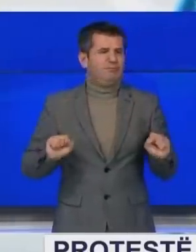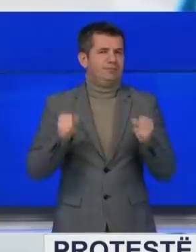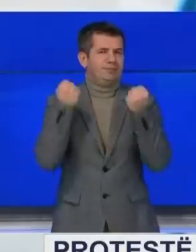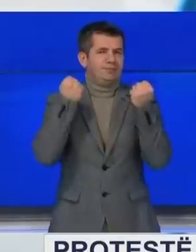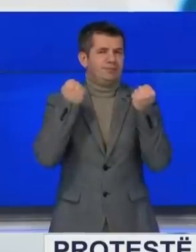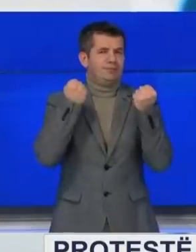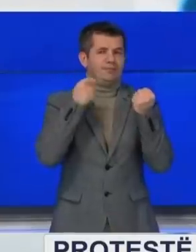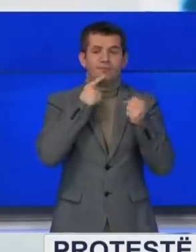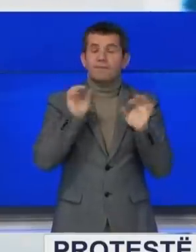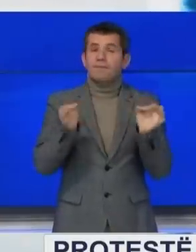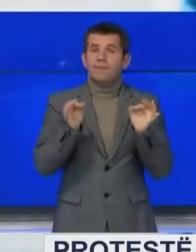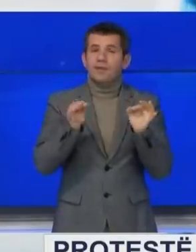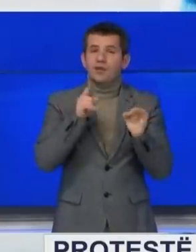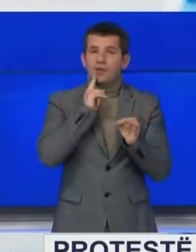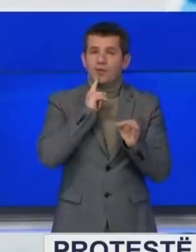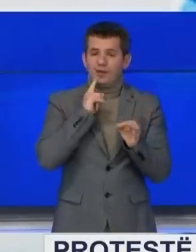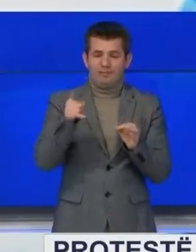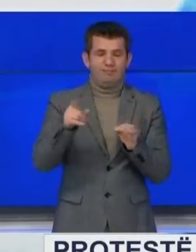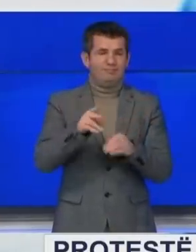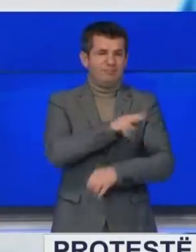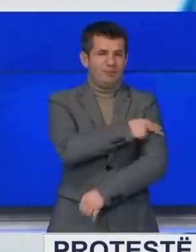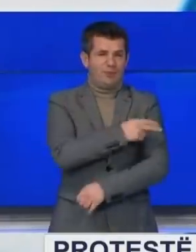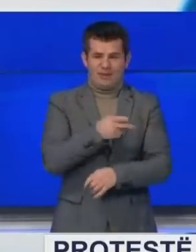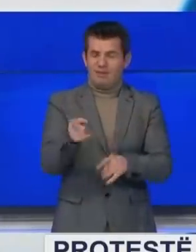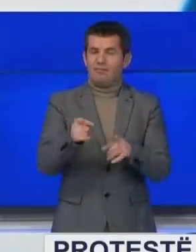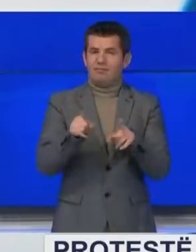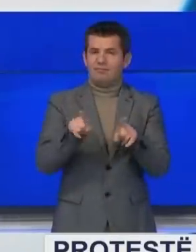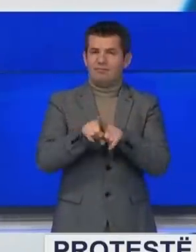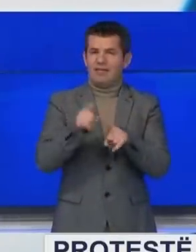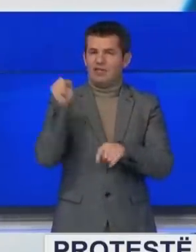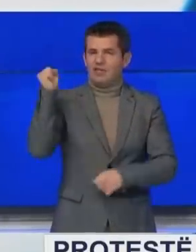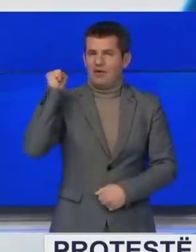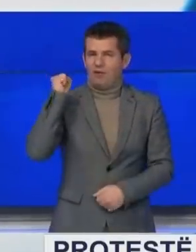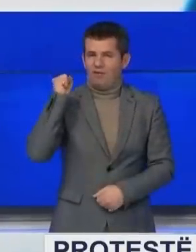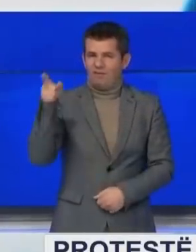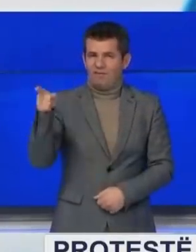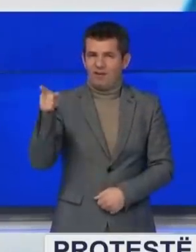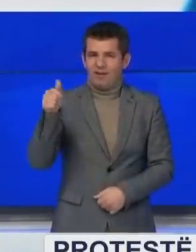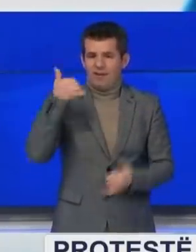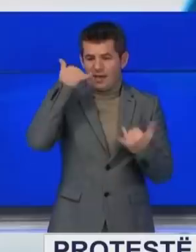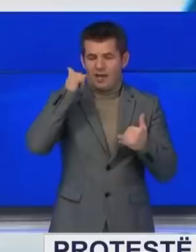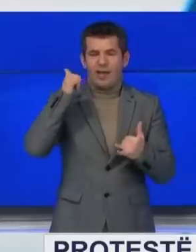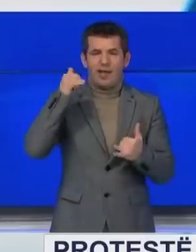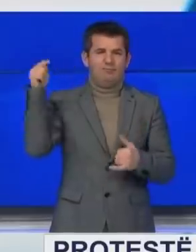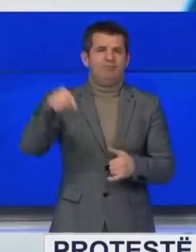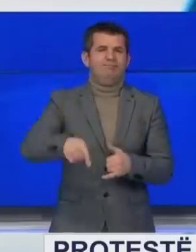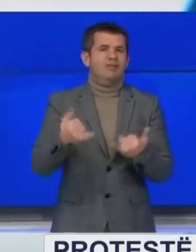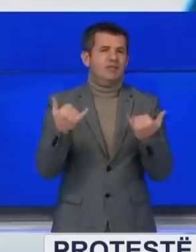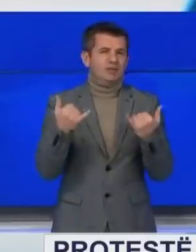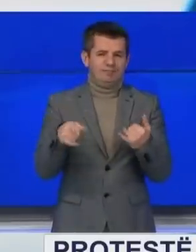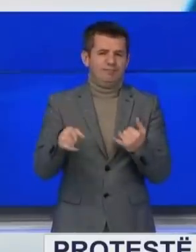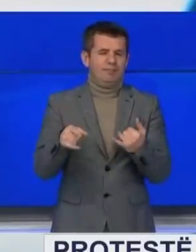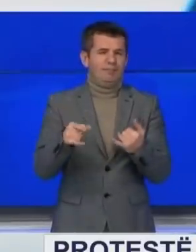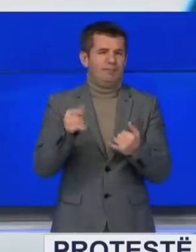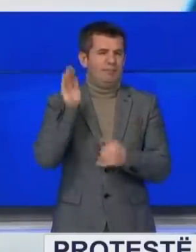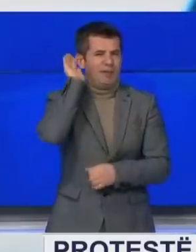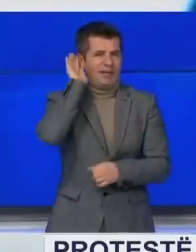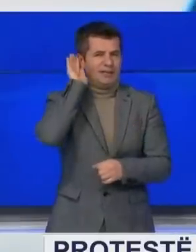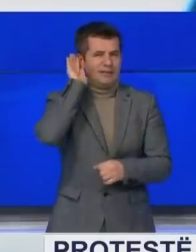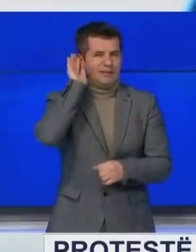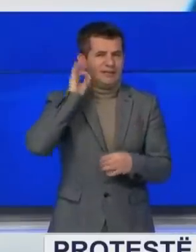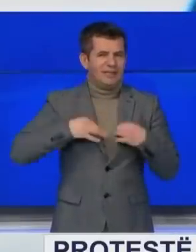fakt janë specializantët nga qëndra komtare, mjëksis të punës nga Gjakova, atë të ejnë të në kanë protestuar para objektit të Ministrisë